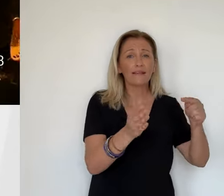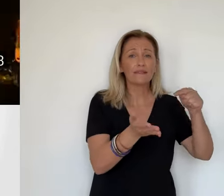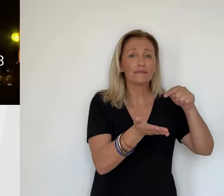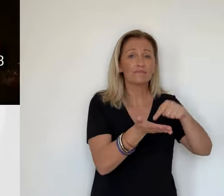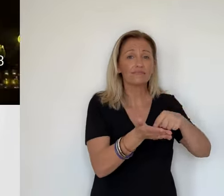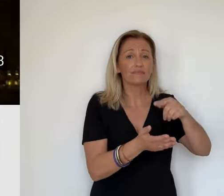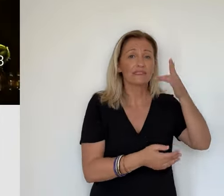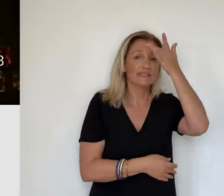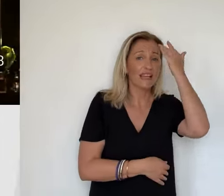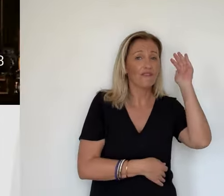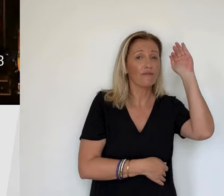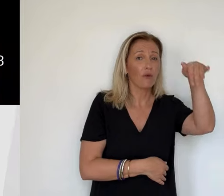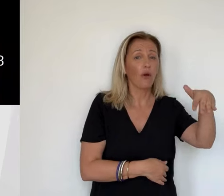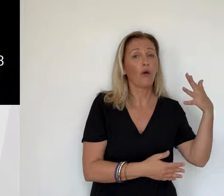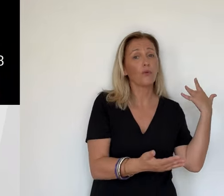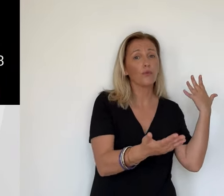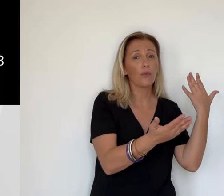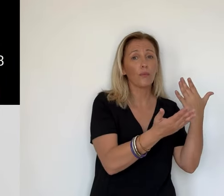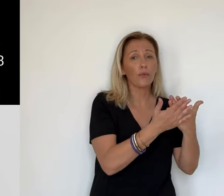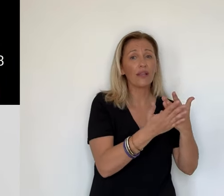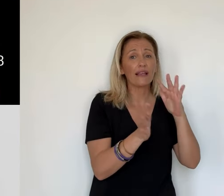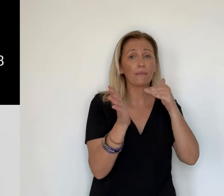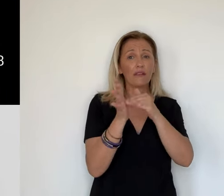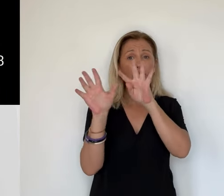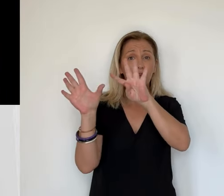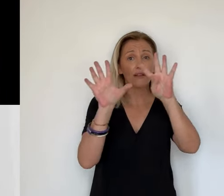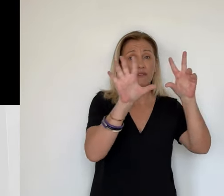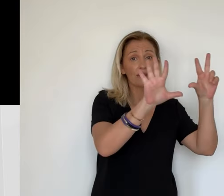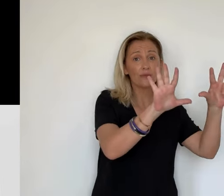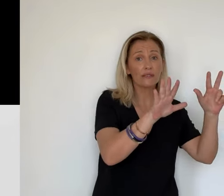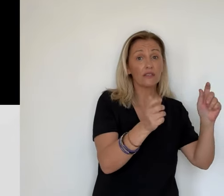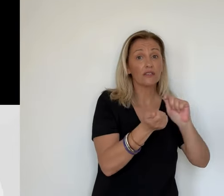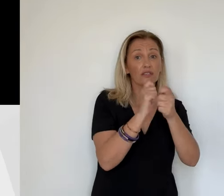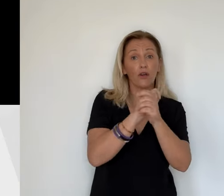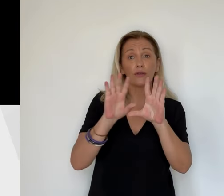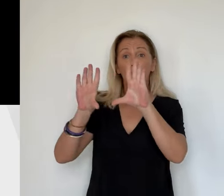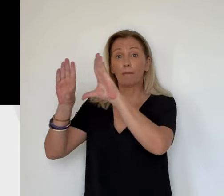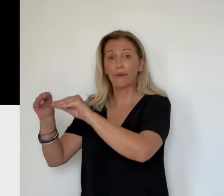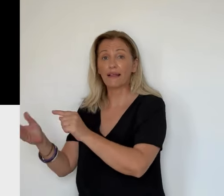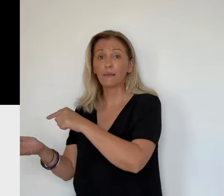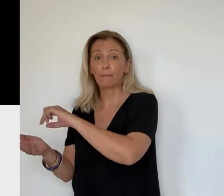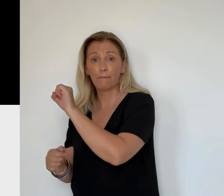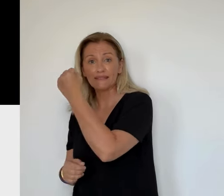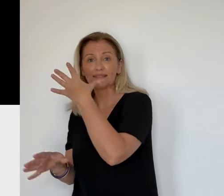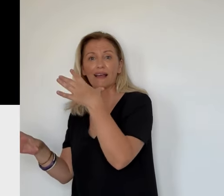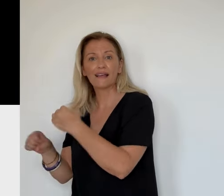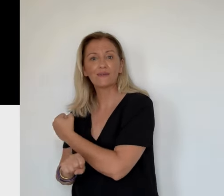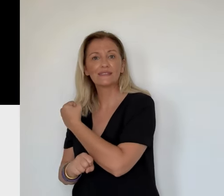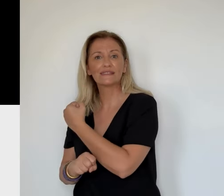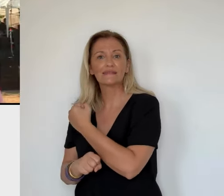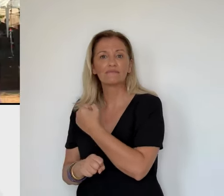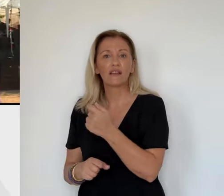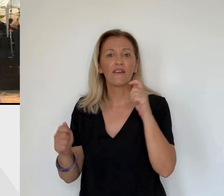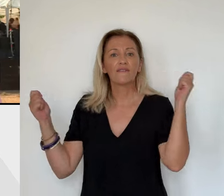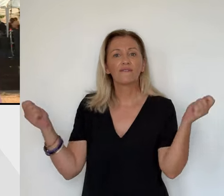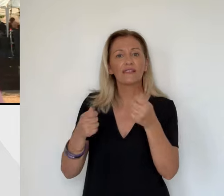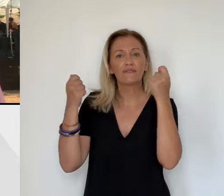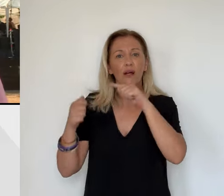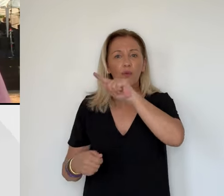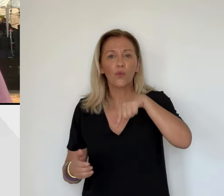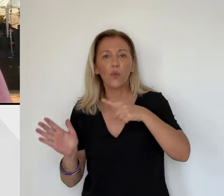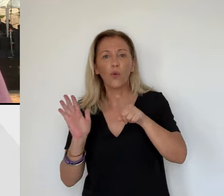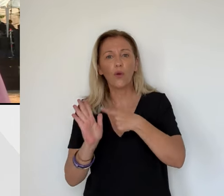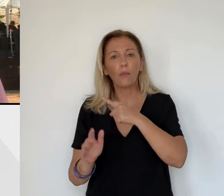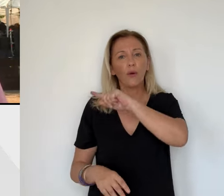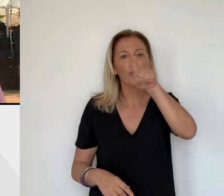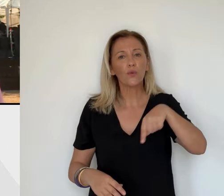Saint-Florent depuis 1998. pour l'implanter au pied de la citadelle de Bastia. On a relancé le festival. est contents parce qu'on a